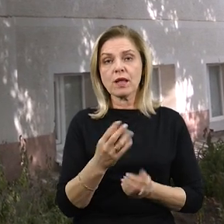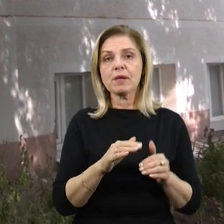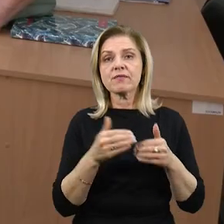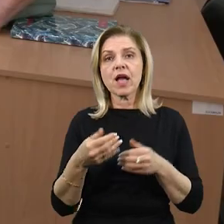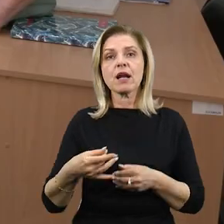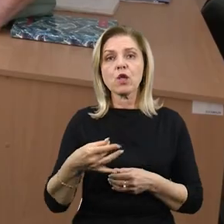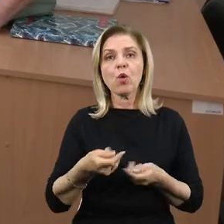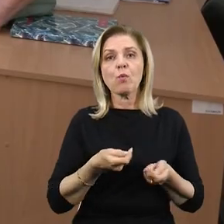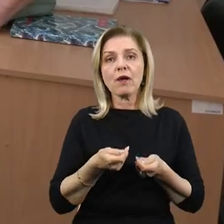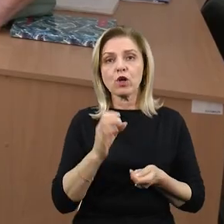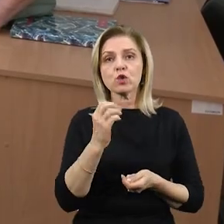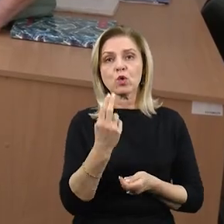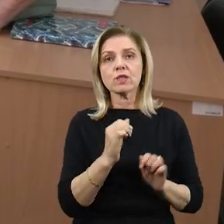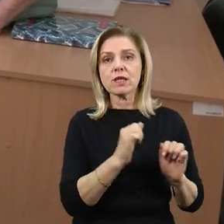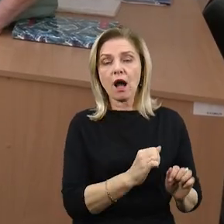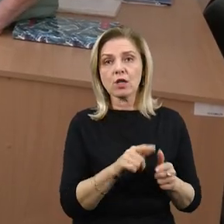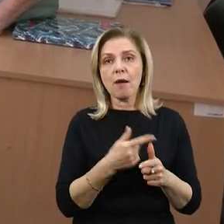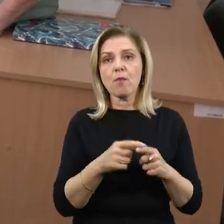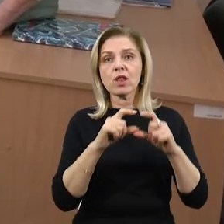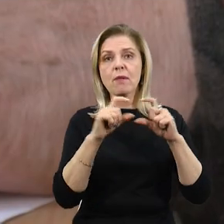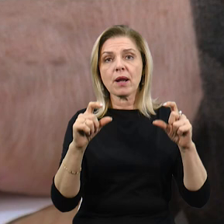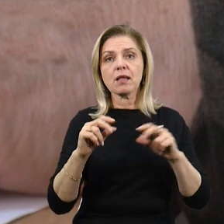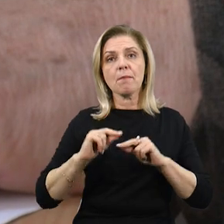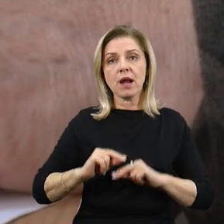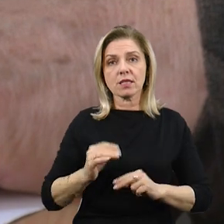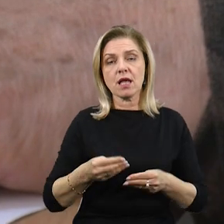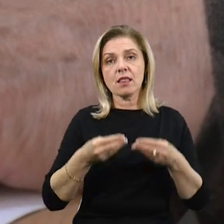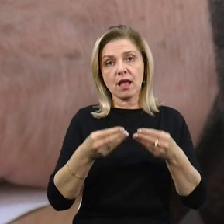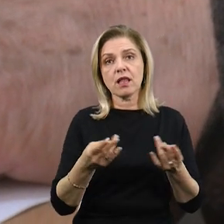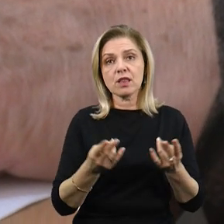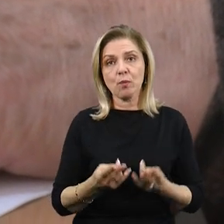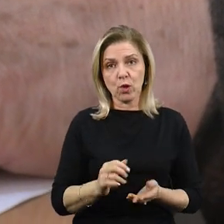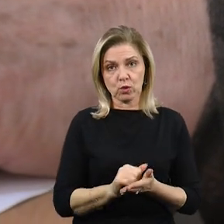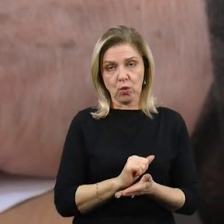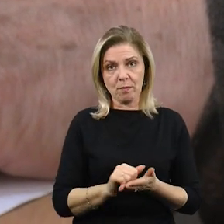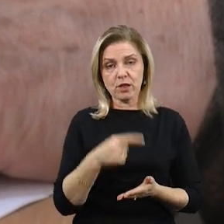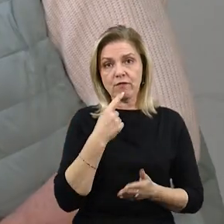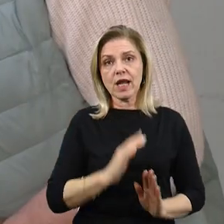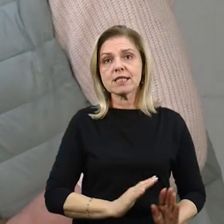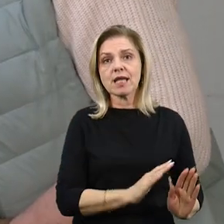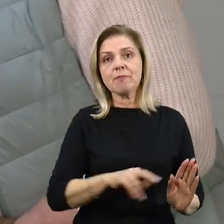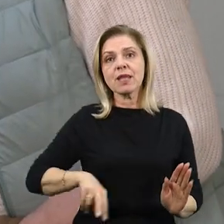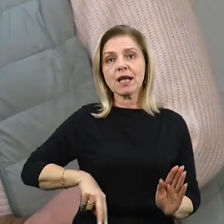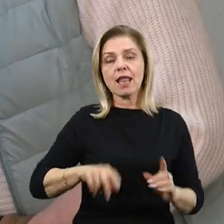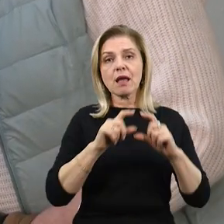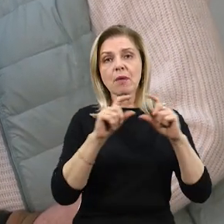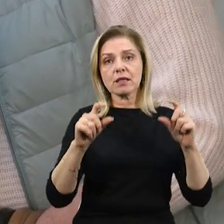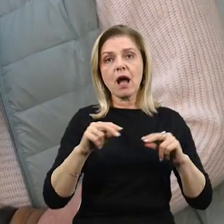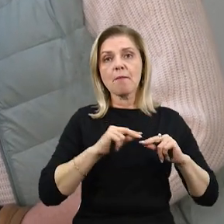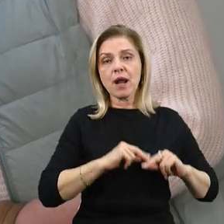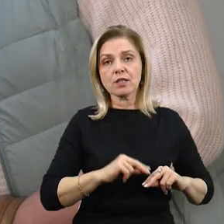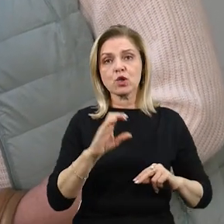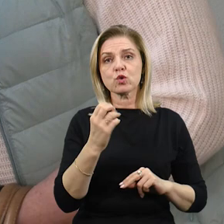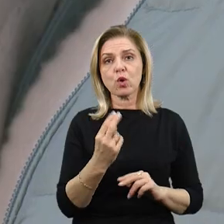управлінь соцзахисту або до департаменту праці та надати необхідні документи. Говорить заступниця директора департаменту праці та